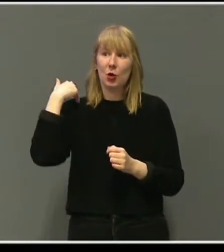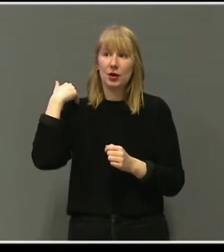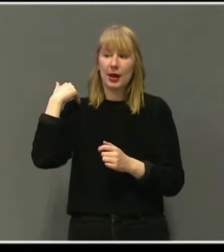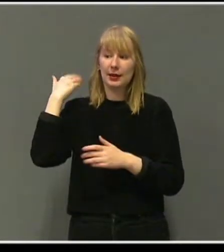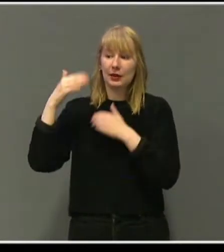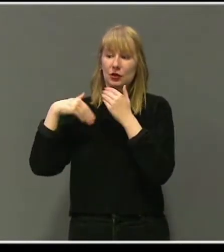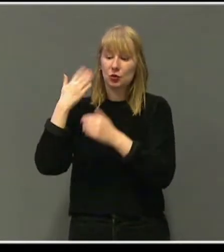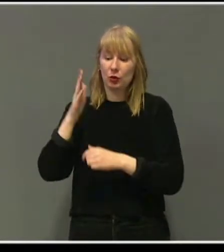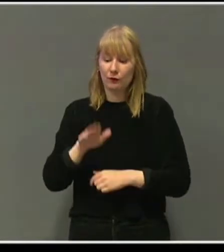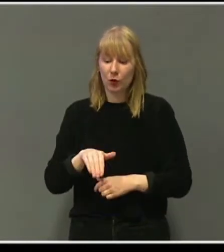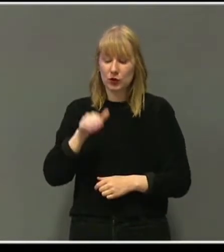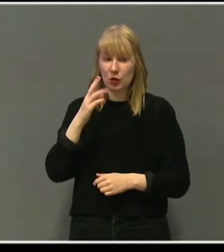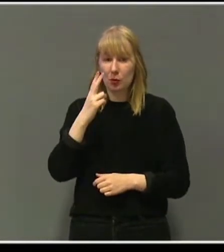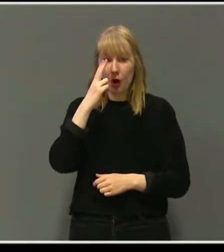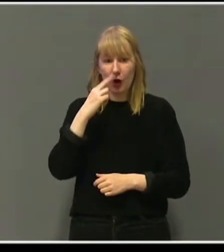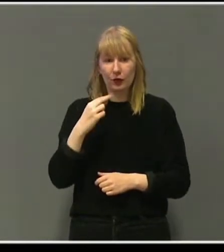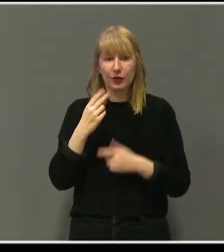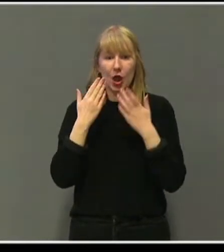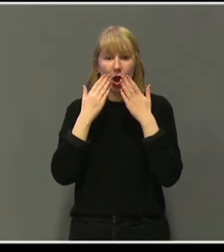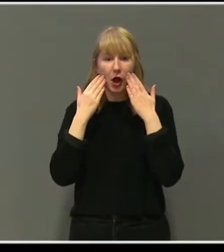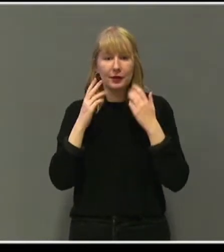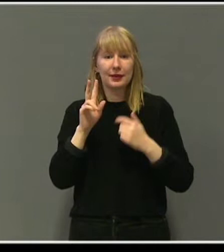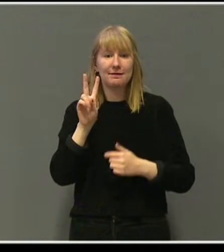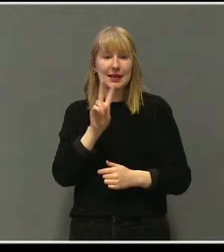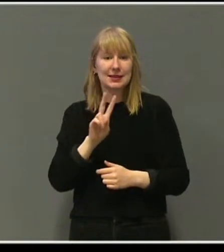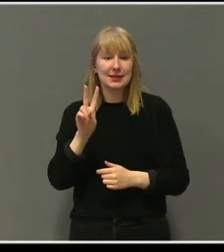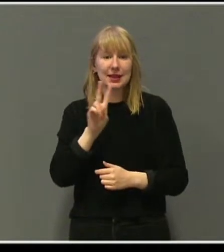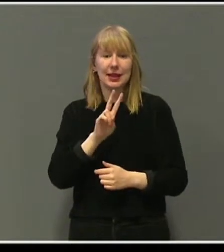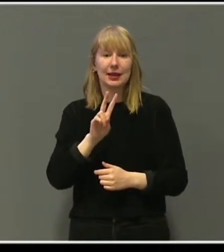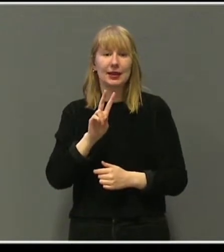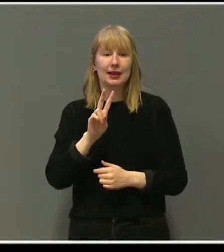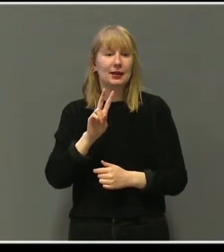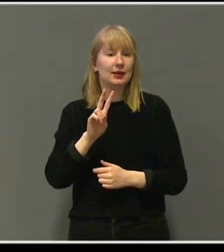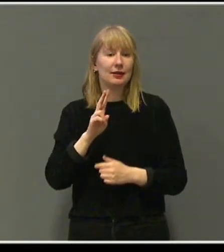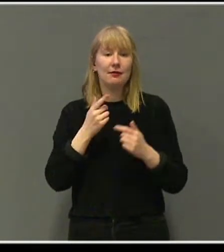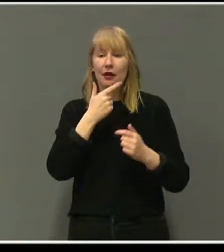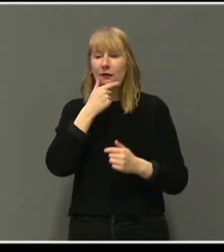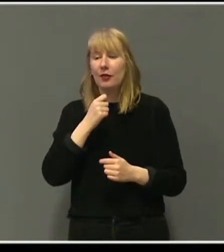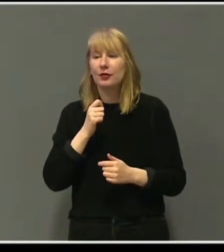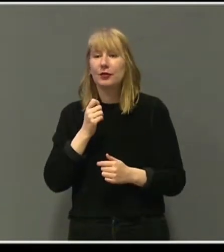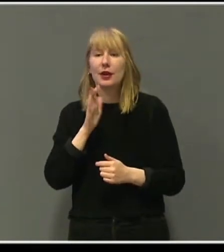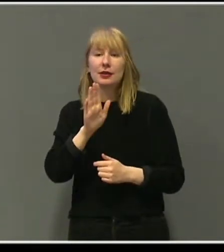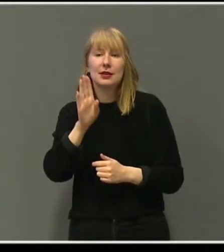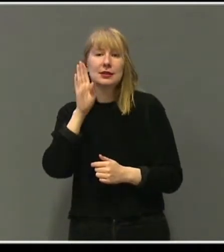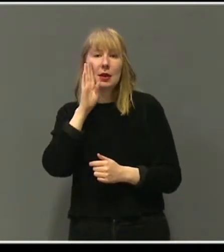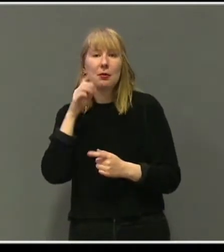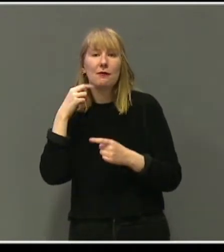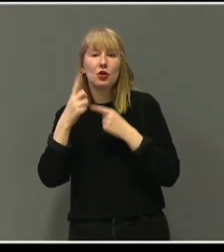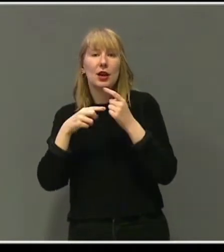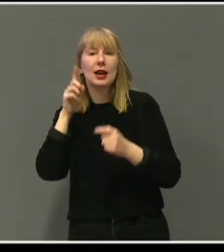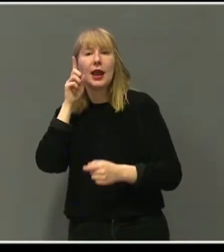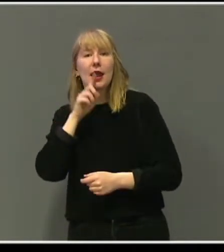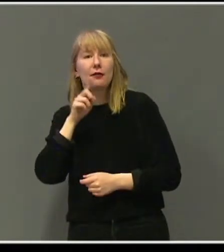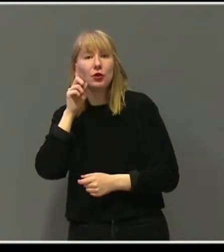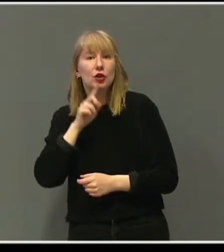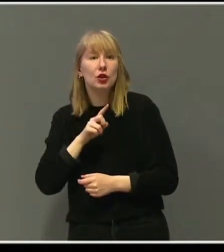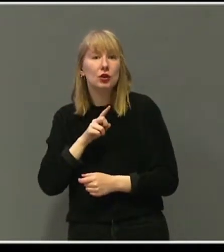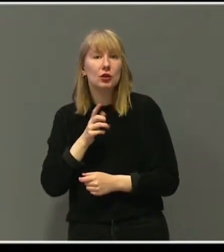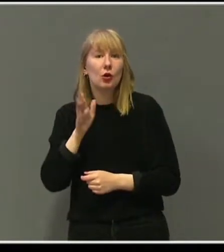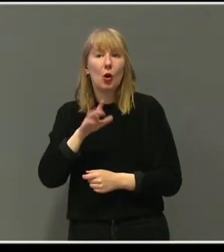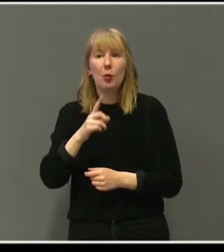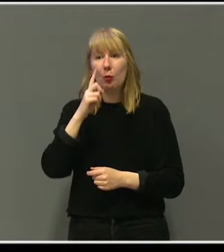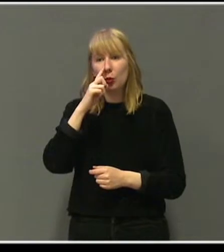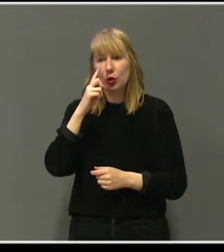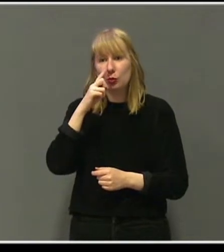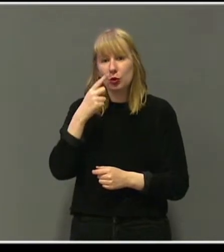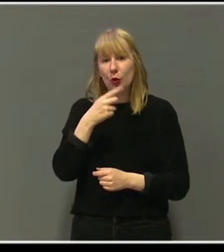med Annekat Vestli, og har hørt den glødende og dynevarme stemmen hennes i barnetimen for det minste, der hun fortalte om mormor og de